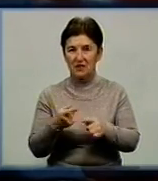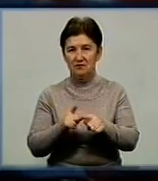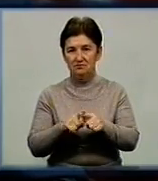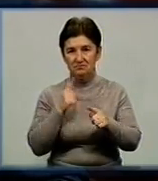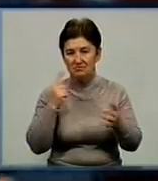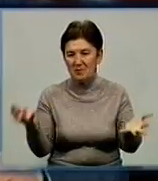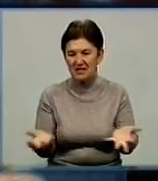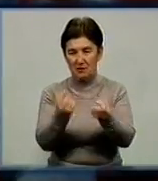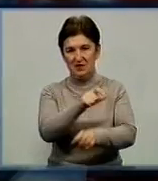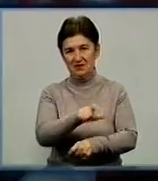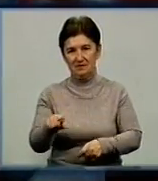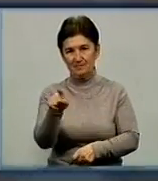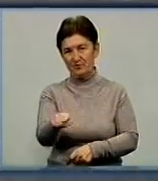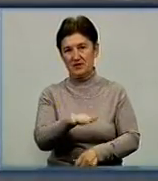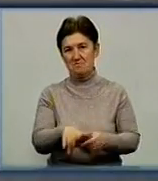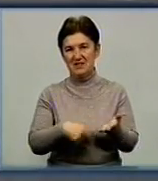цього міста.